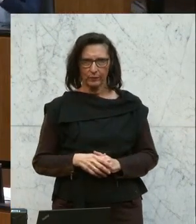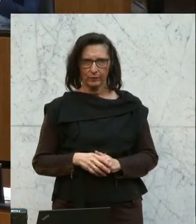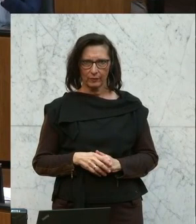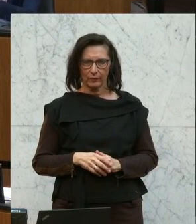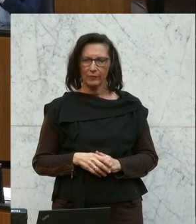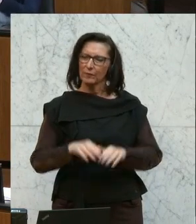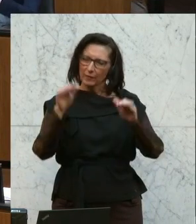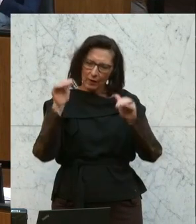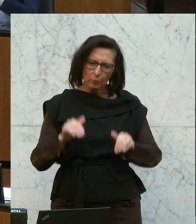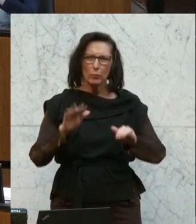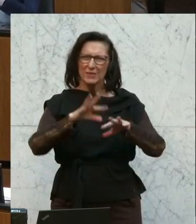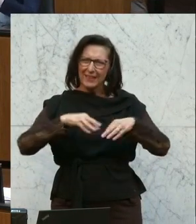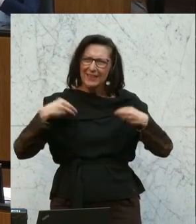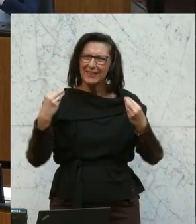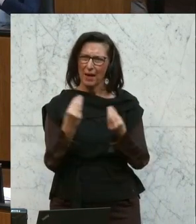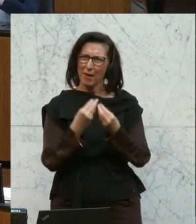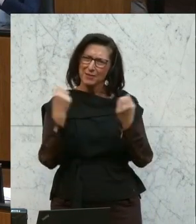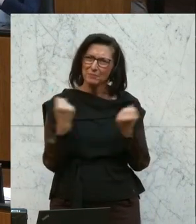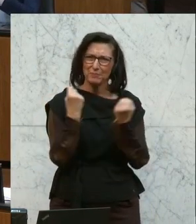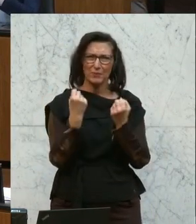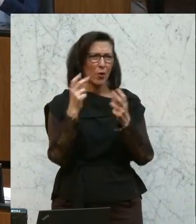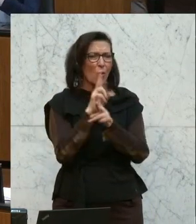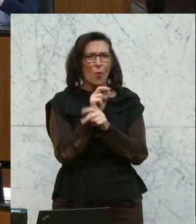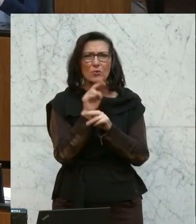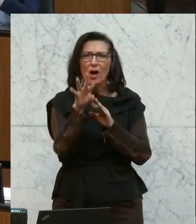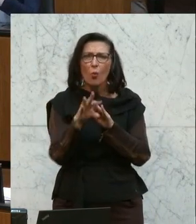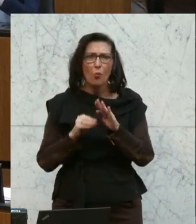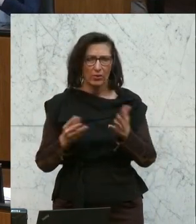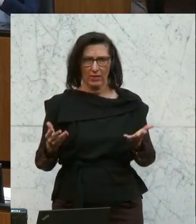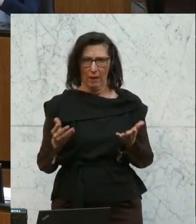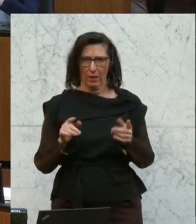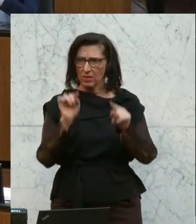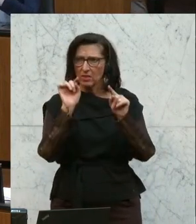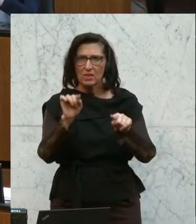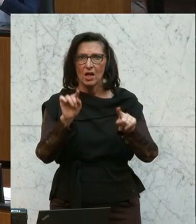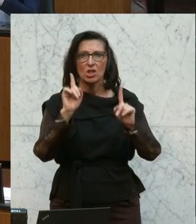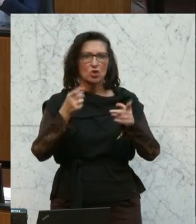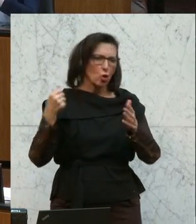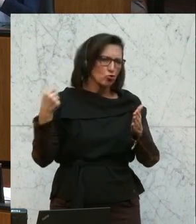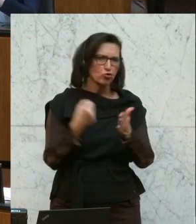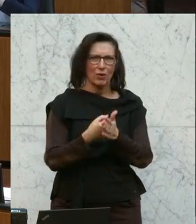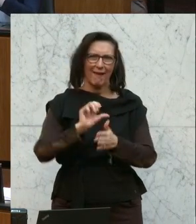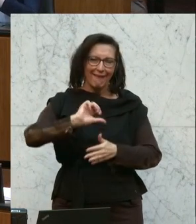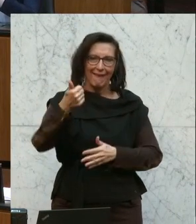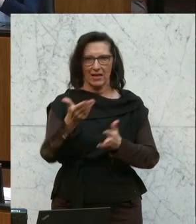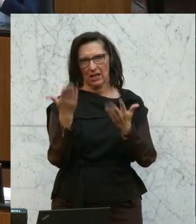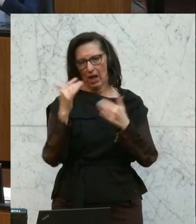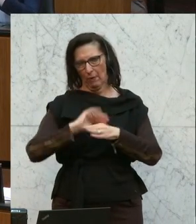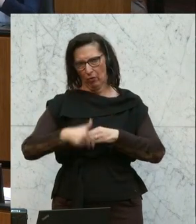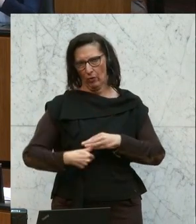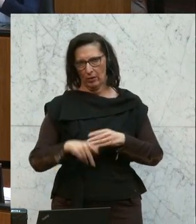Wir müssen gemeinsam dafür Sorgen tragen, dass die österreichischen Unternehmen sind, denen der klimafreundlichste Stahl produziert wird. Dass wir die